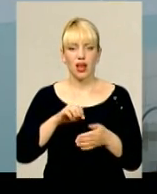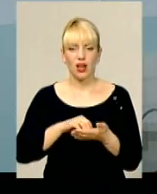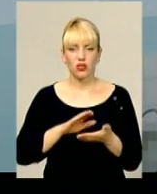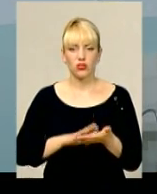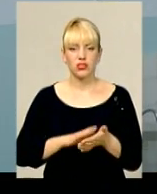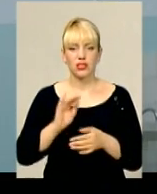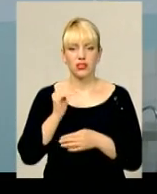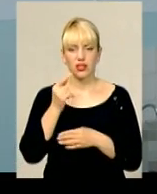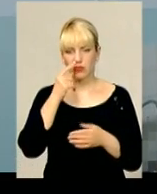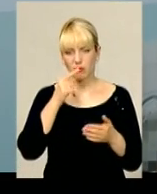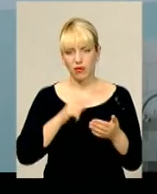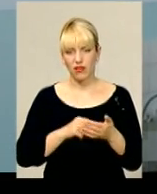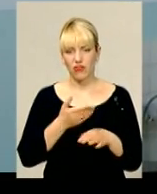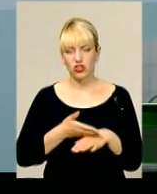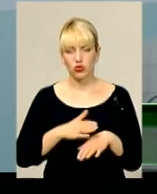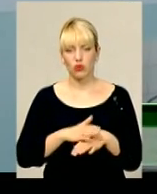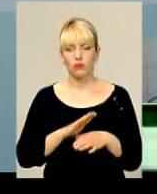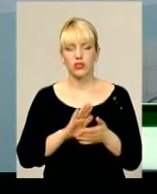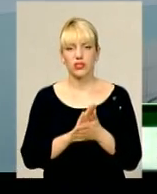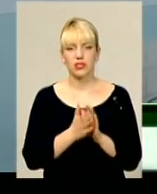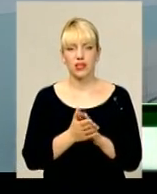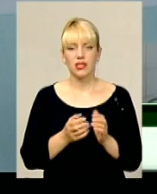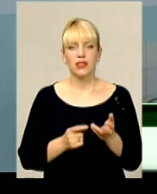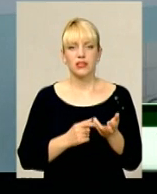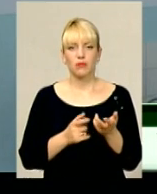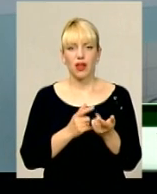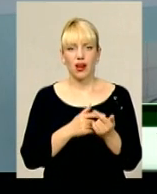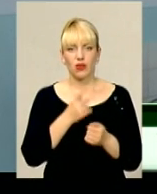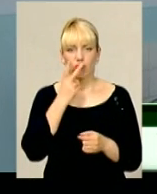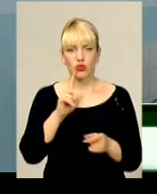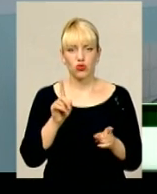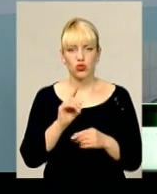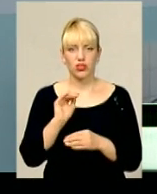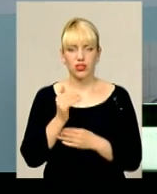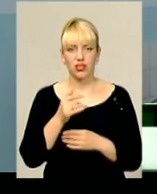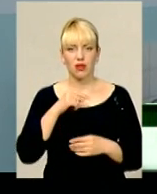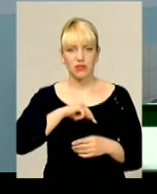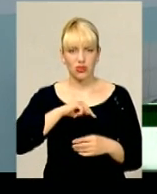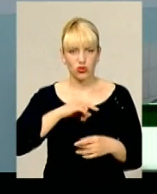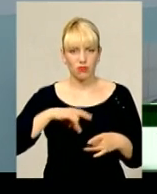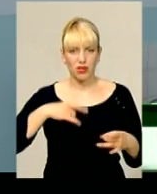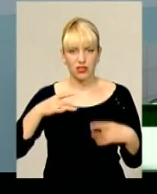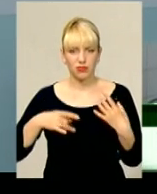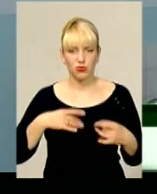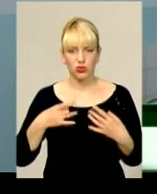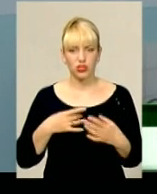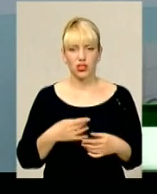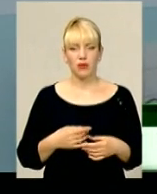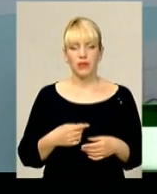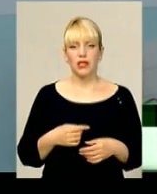поступила у важкому стані з переліком. Видно було, що дитина знаходиться в психічному перенапруженні, під